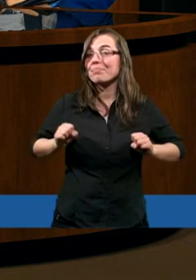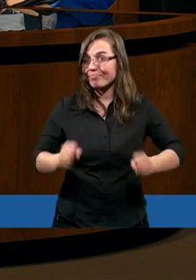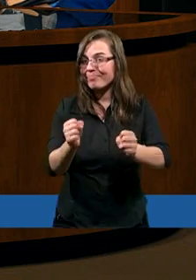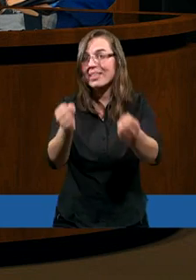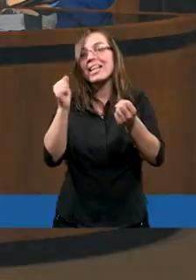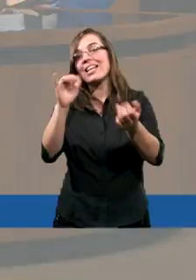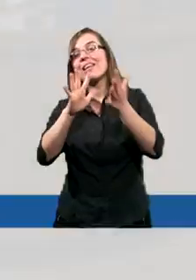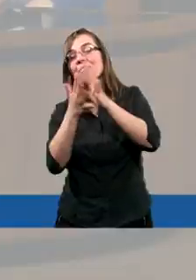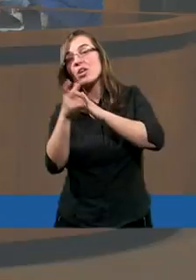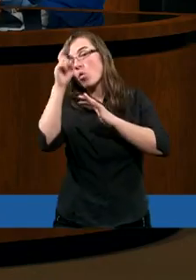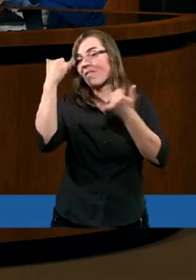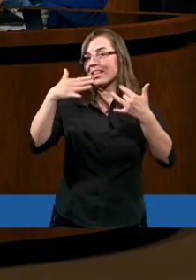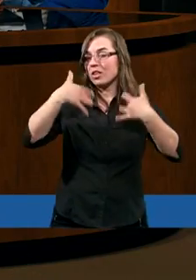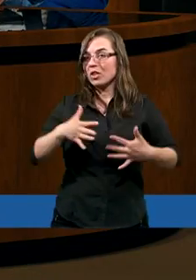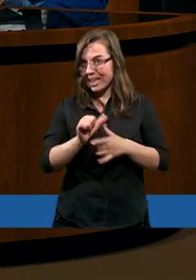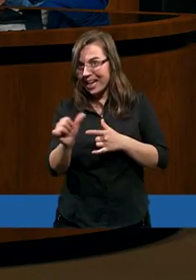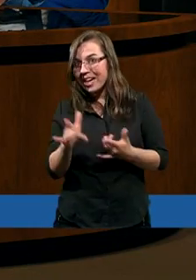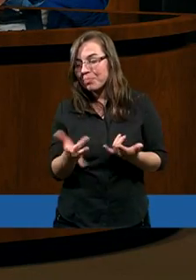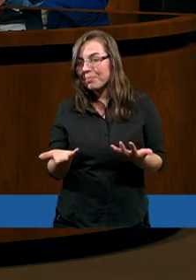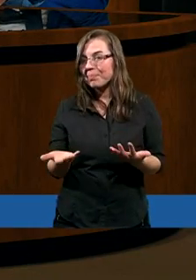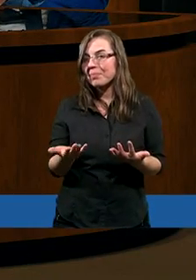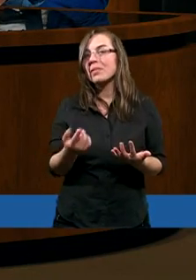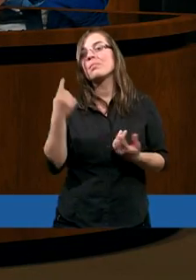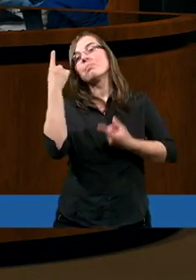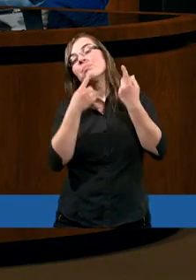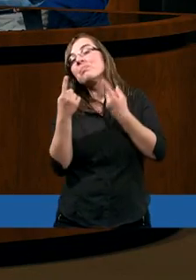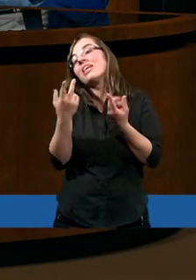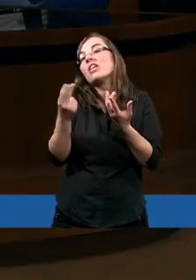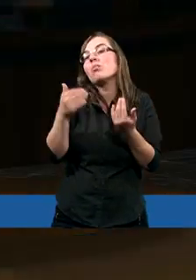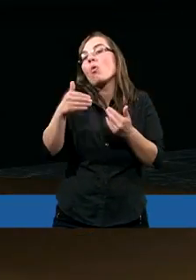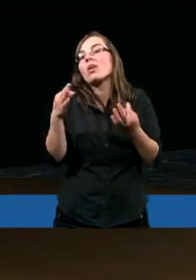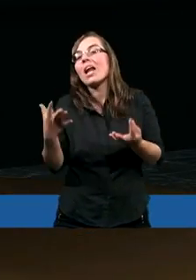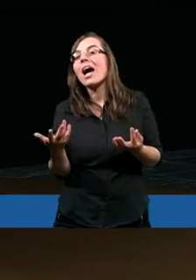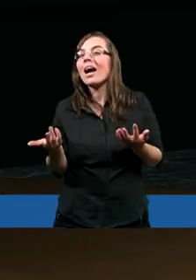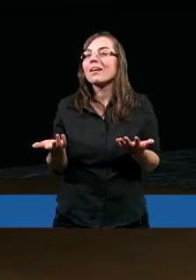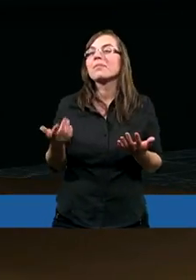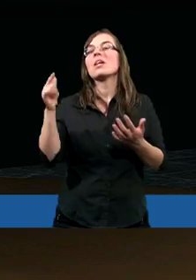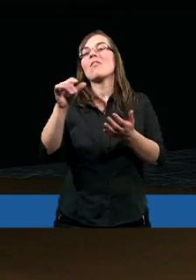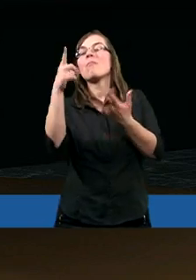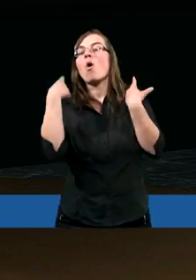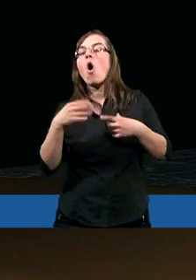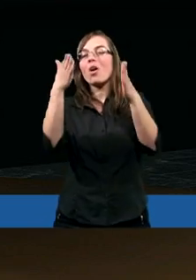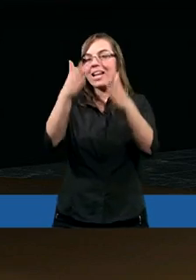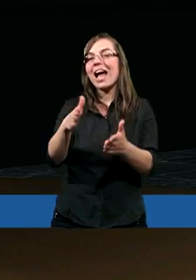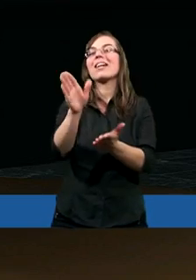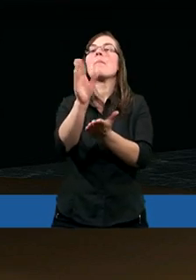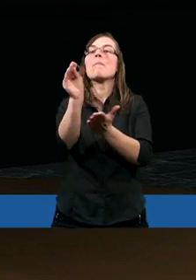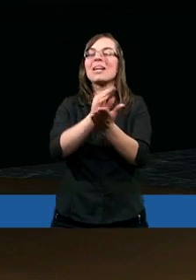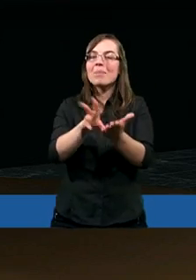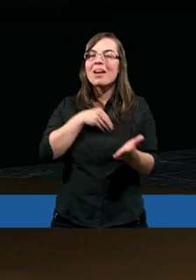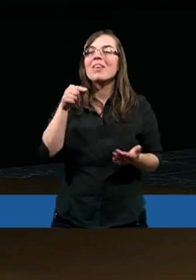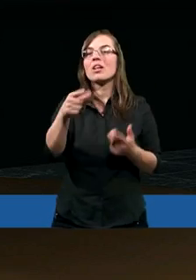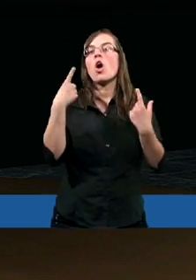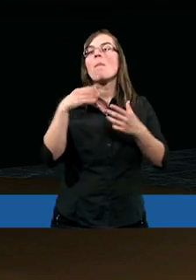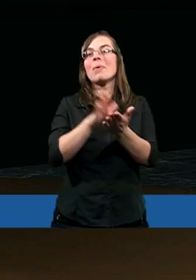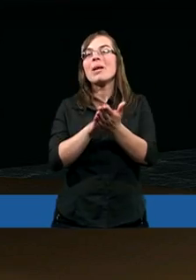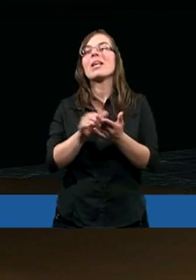człowiekiem? Oczywiście. Upadki nam się zdarzają. Komu z postaci biblijnych poza Jezusowi Chrystusowi się